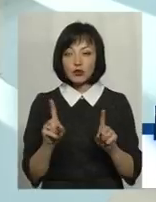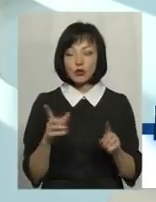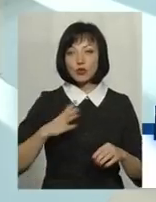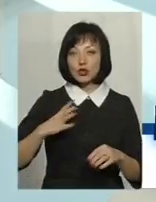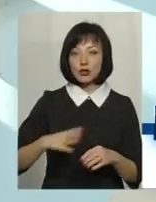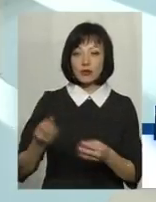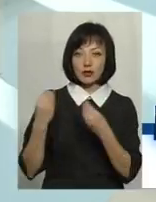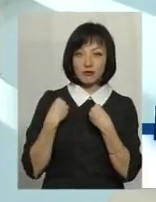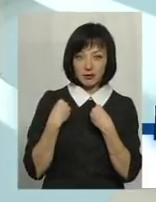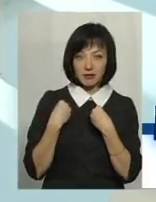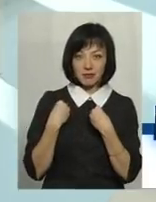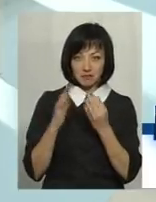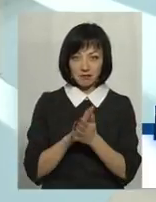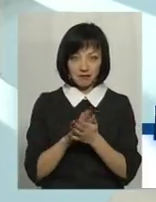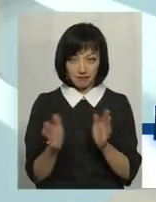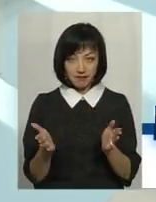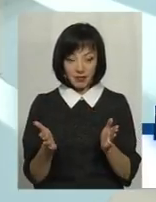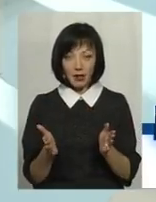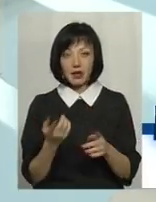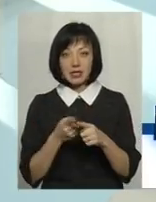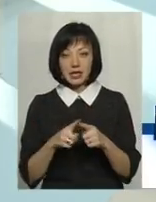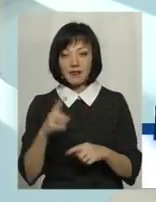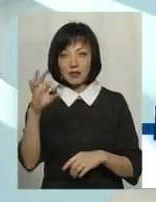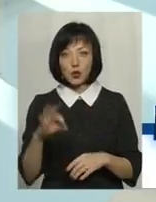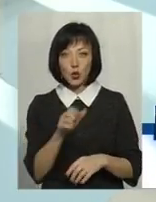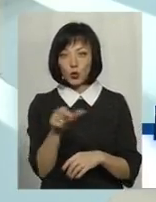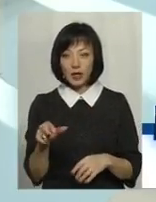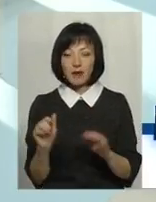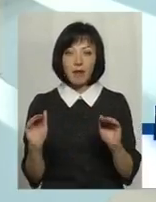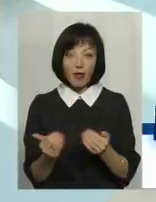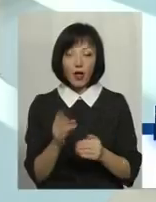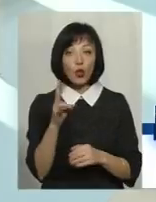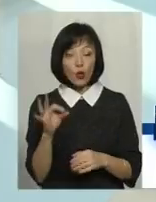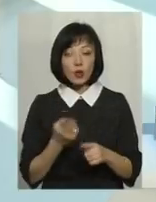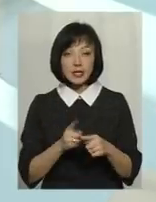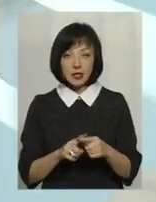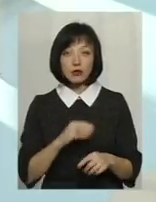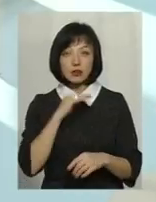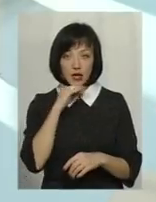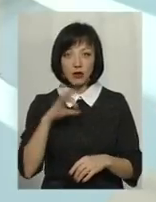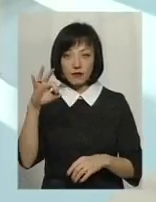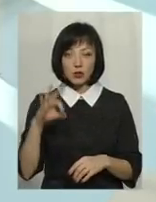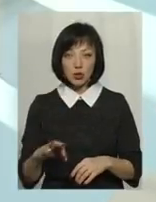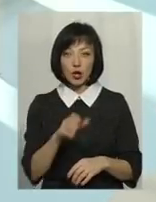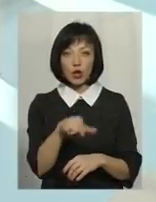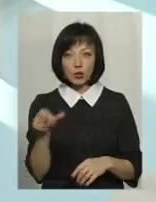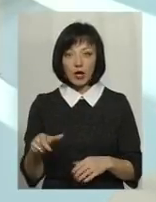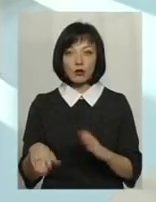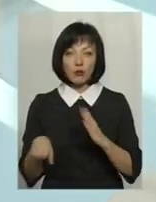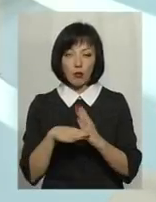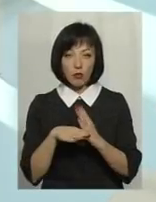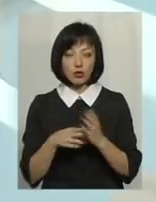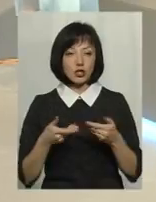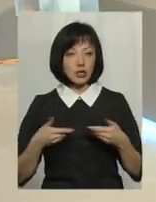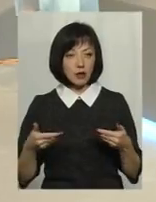очікувати зі сторони. Тобто, однозначно можна сказати, що це відсоток людей невеликий, але це достатній відсоток людей, який допоможе